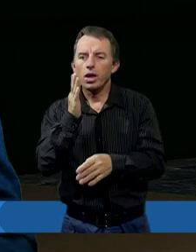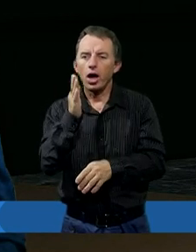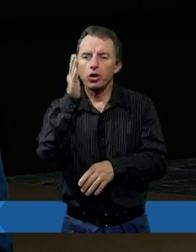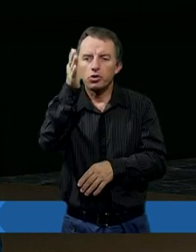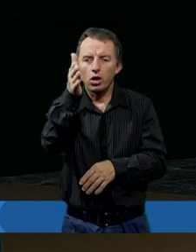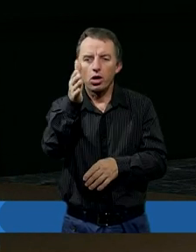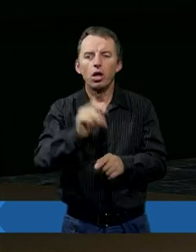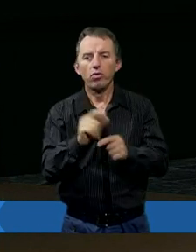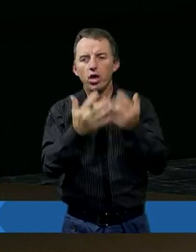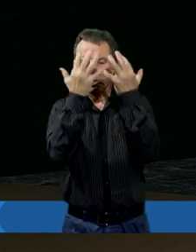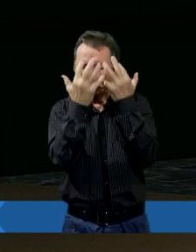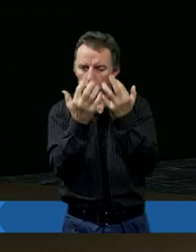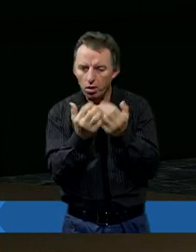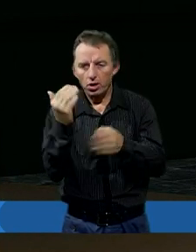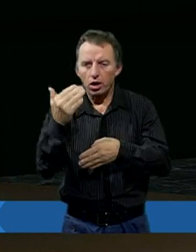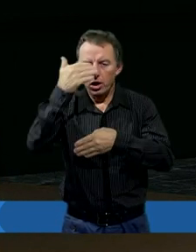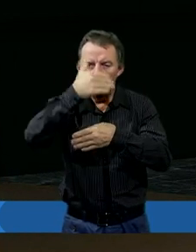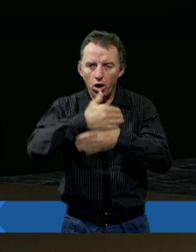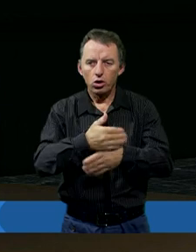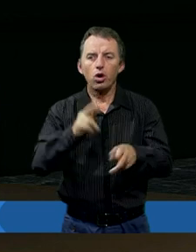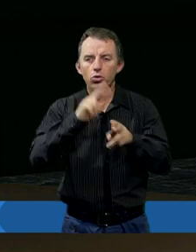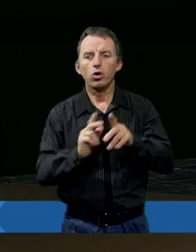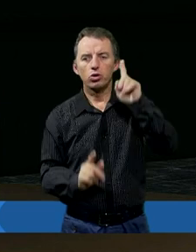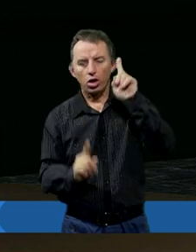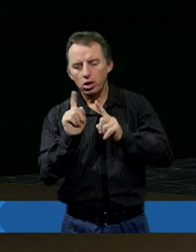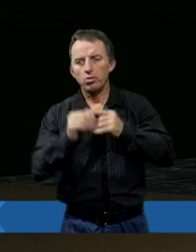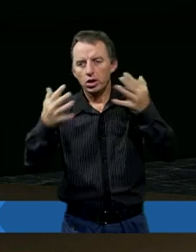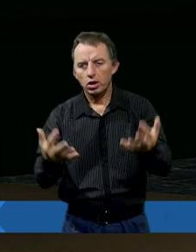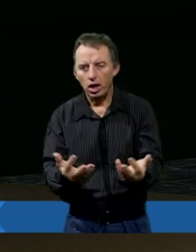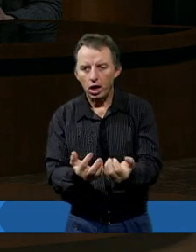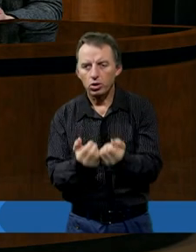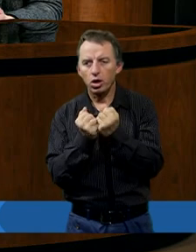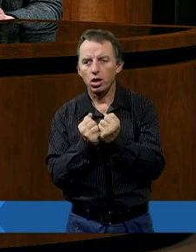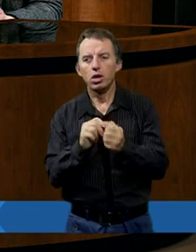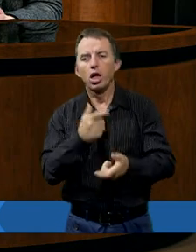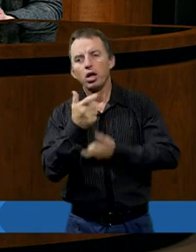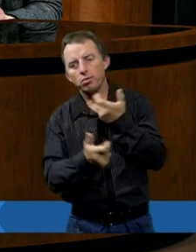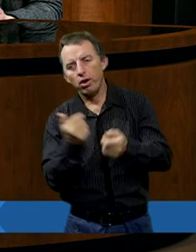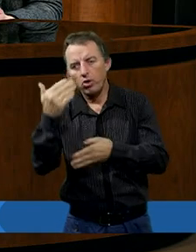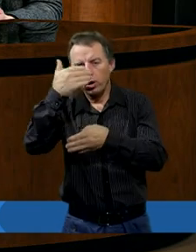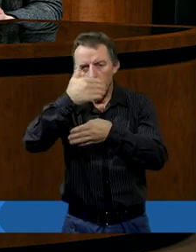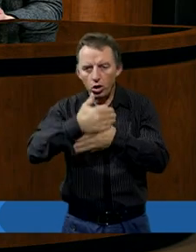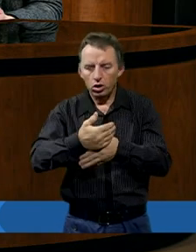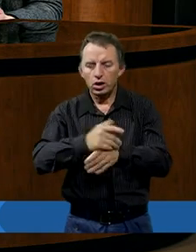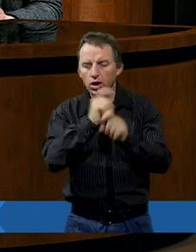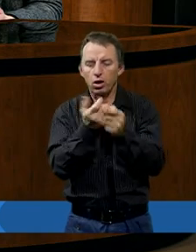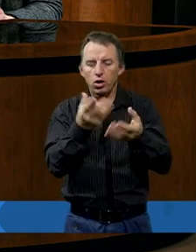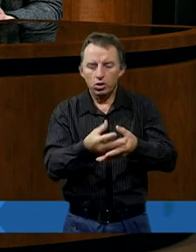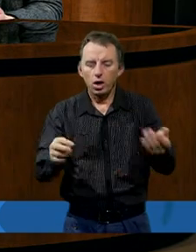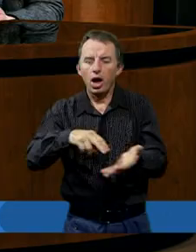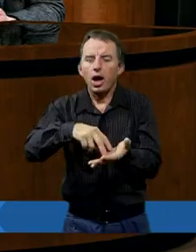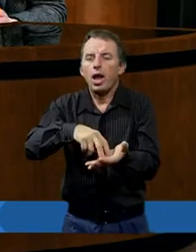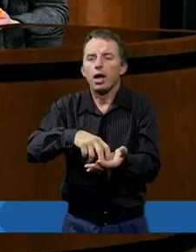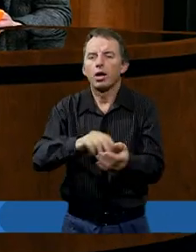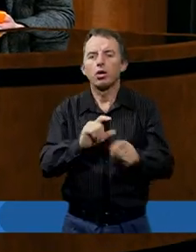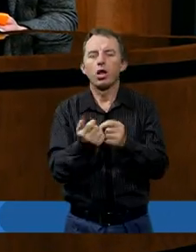ciemności, w tej nocy, w której czasami się znajdujemy. Ona nie sprawia, że noc całkowicie znika, że lęk